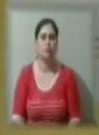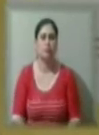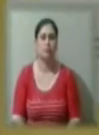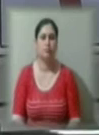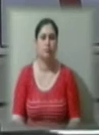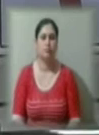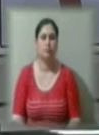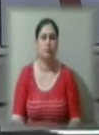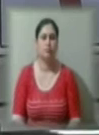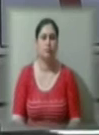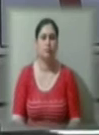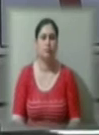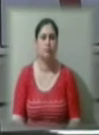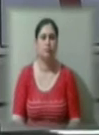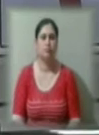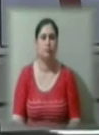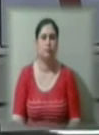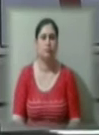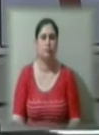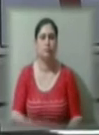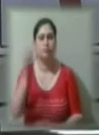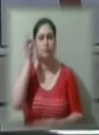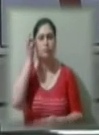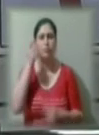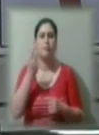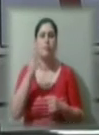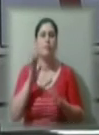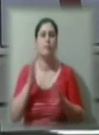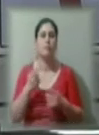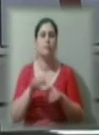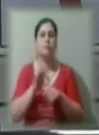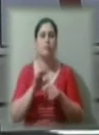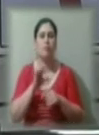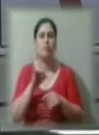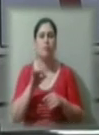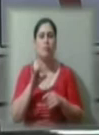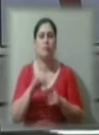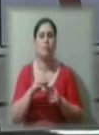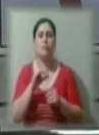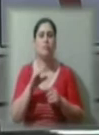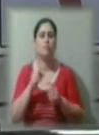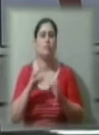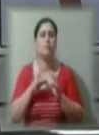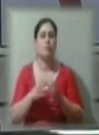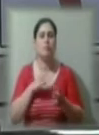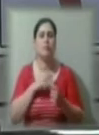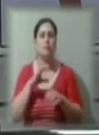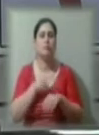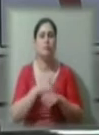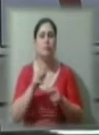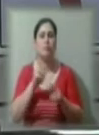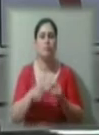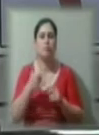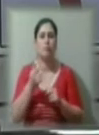Херсон. Нагадаємо, перші випадки зараження коронавірусом у світі були зафіксовані наприкінці грудня минулого